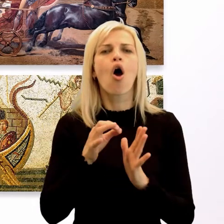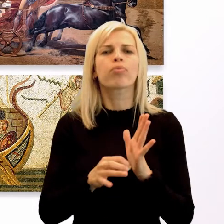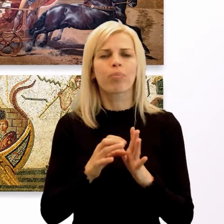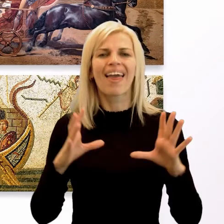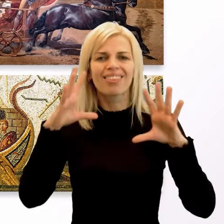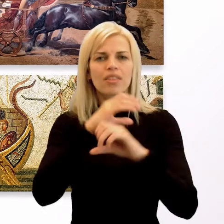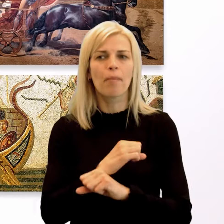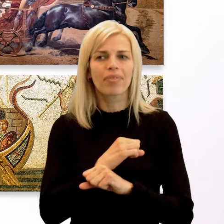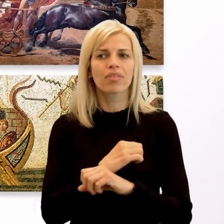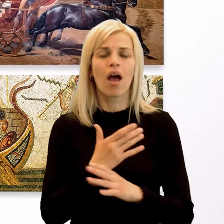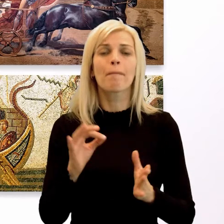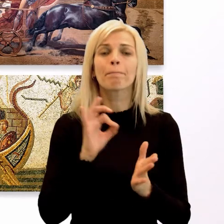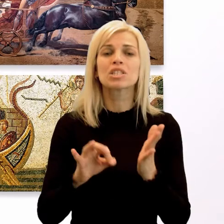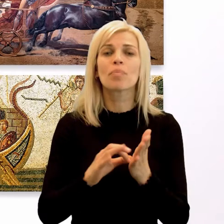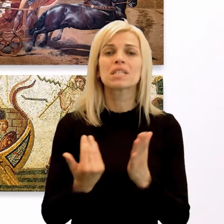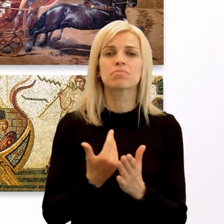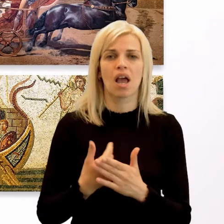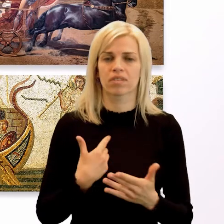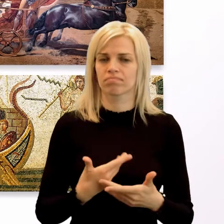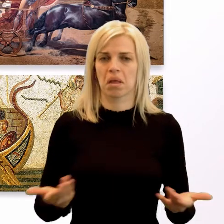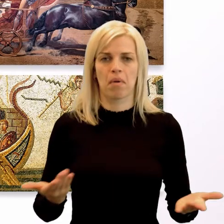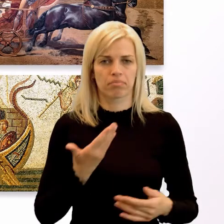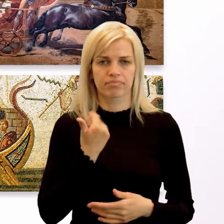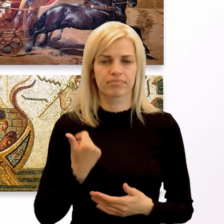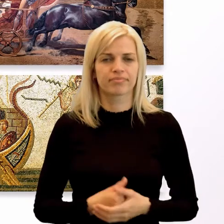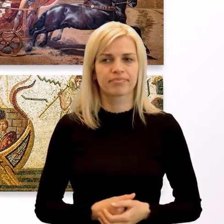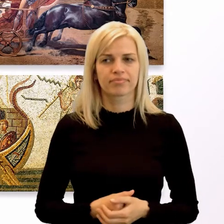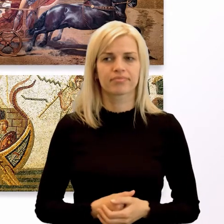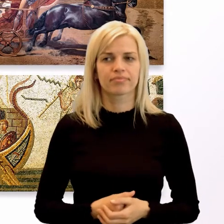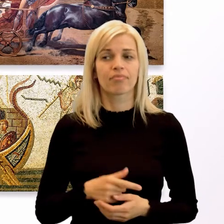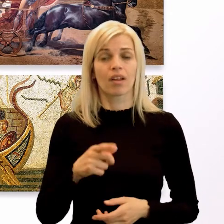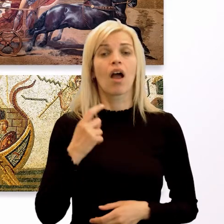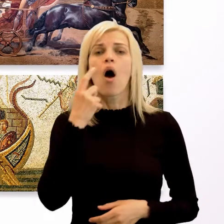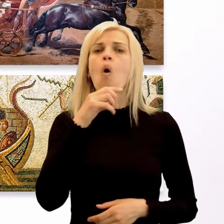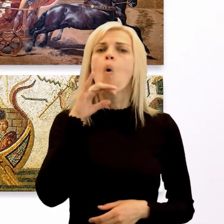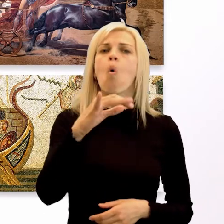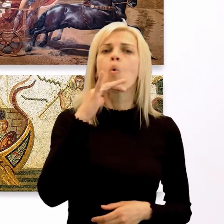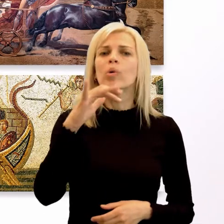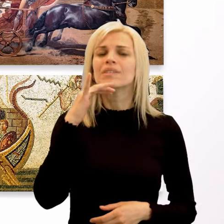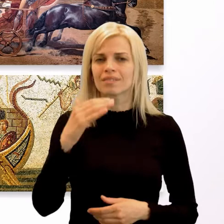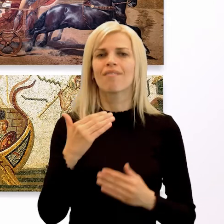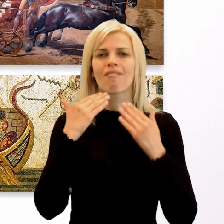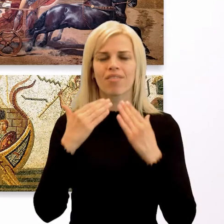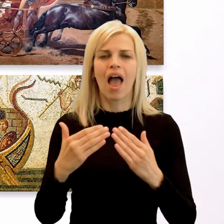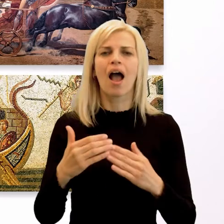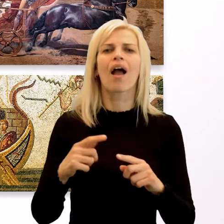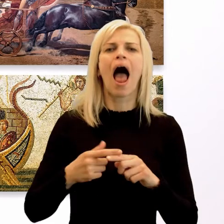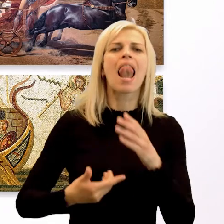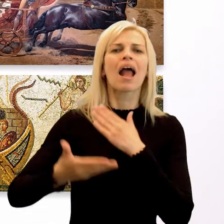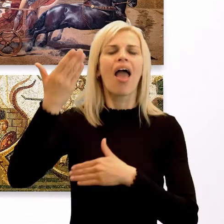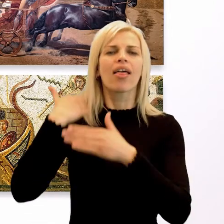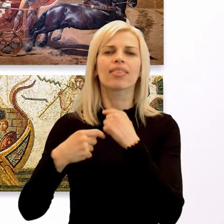o ňom totiž písomné správy. Ústným podaním sa však dochovali legendy tohto obdobia. Tieto legendy